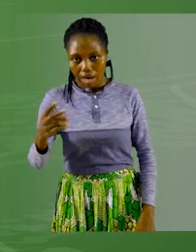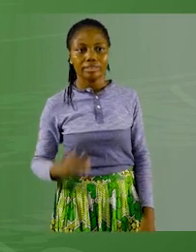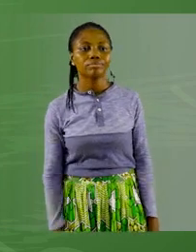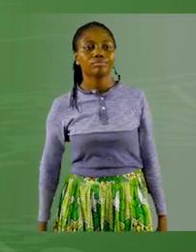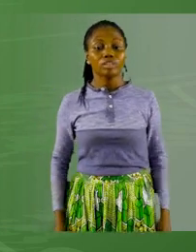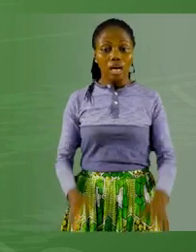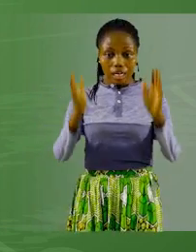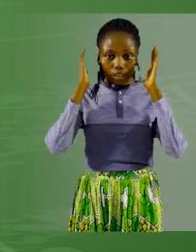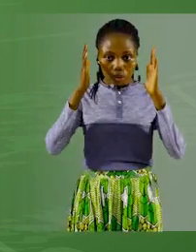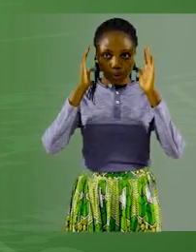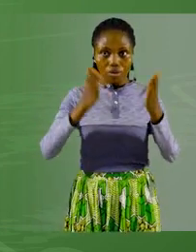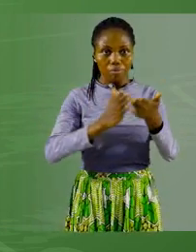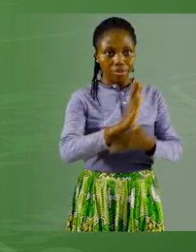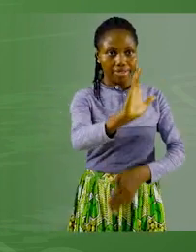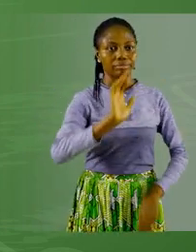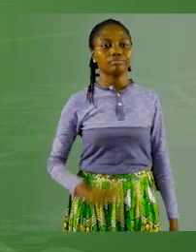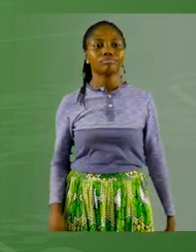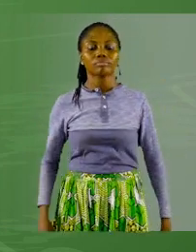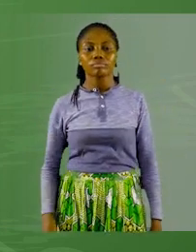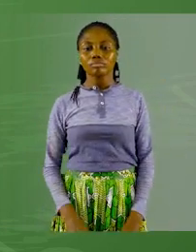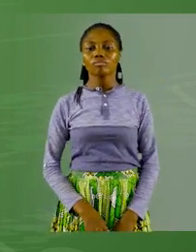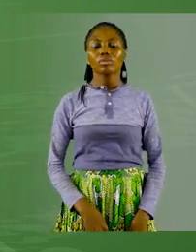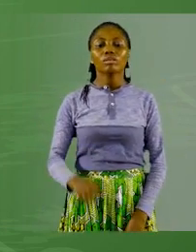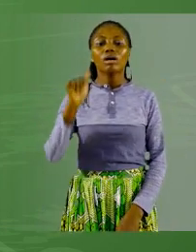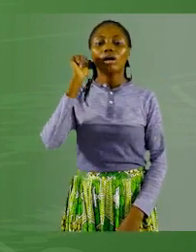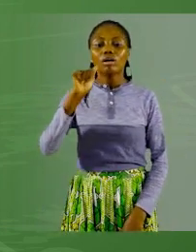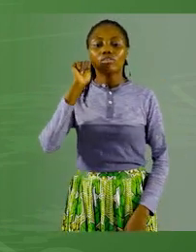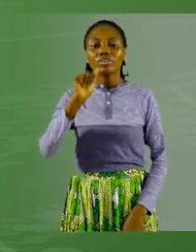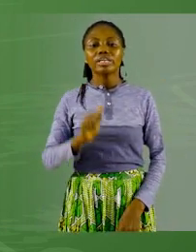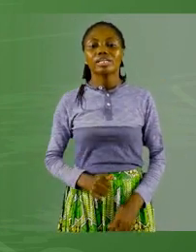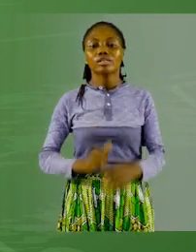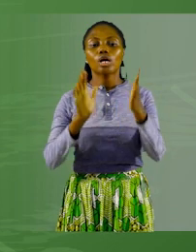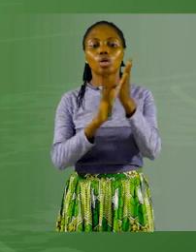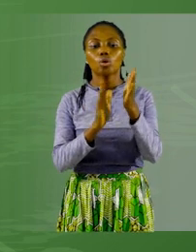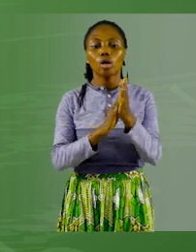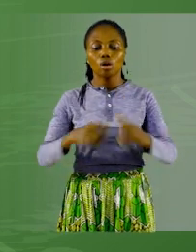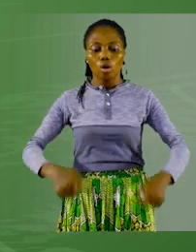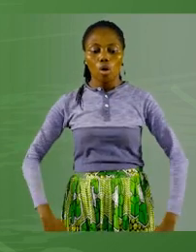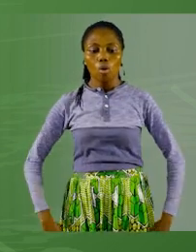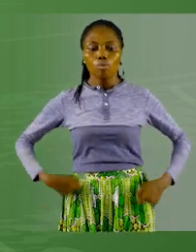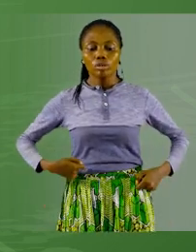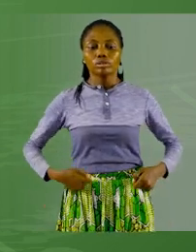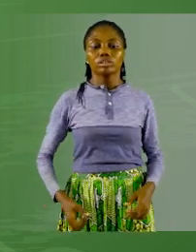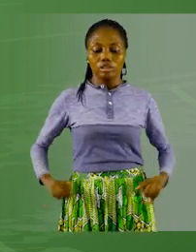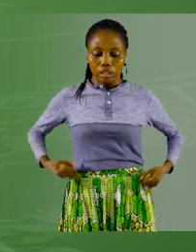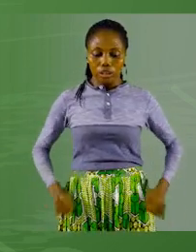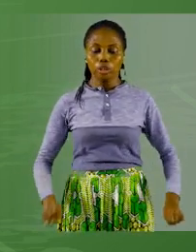Suivez la même phrase. Les filles de l'école portent des jupes bleues et des robes bleu ciel.